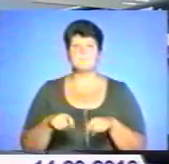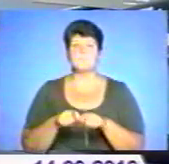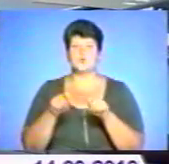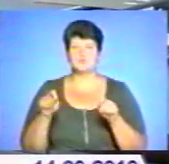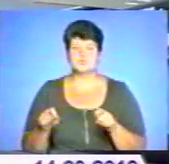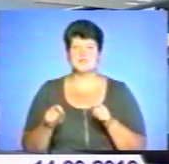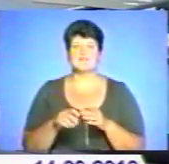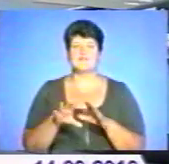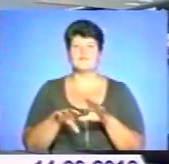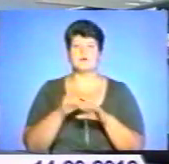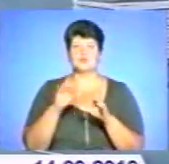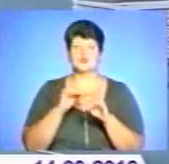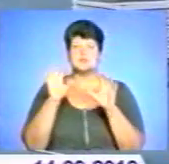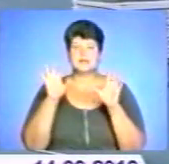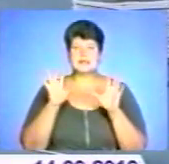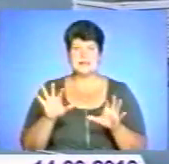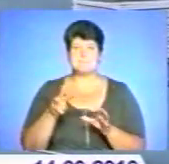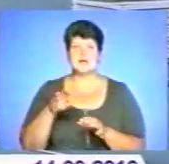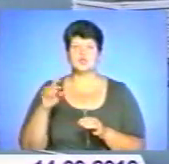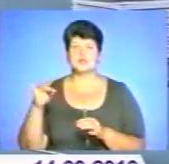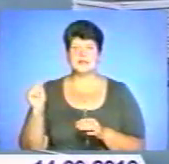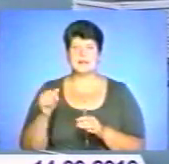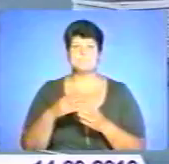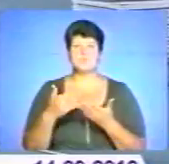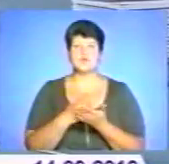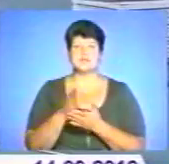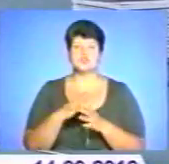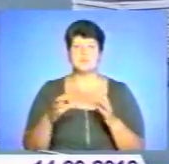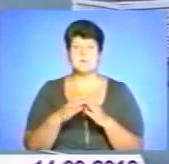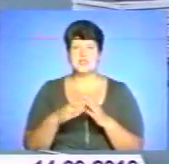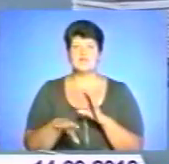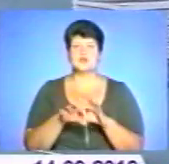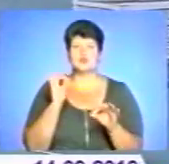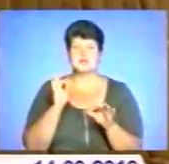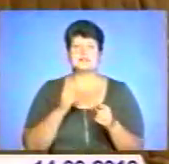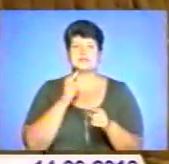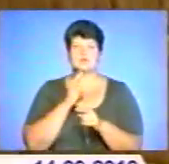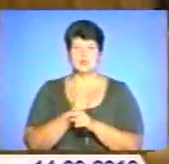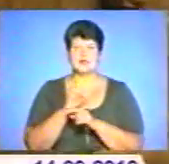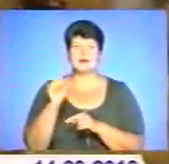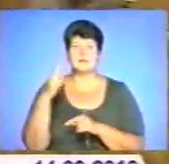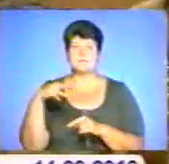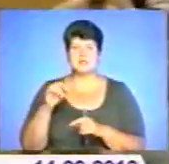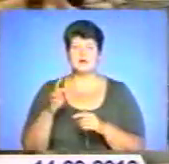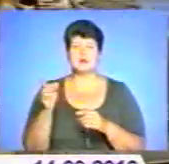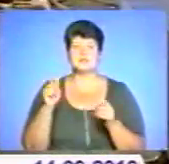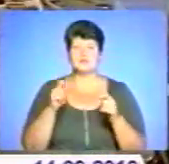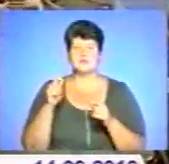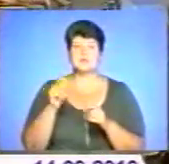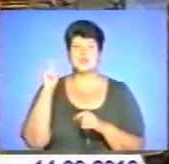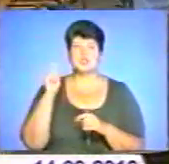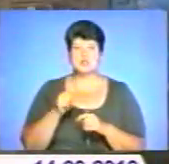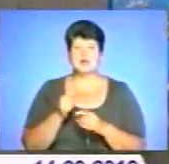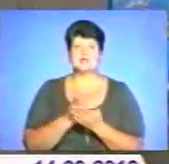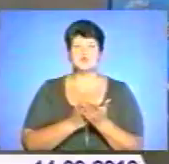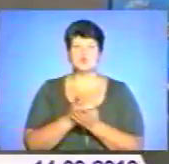представників, кандидати у народні депутати, як мажоритарники, так і політичні партії, використовують заборонений адмінресурс. Зокрема, приїжджають на зустріч із виборцями на